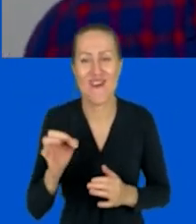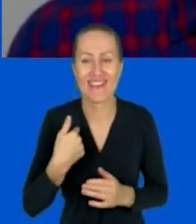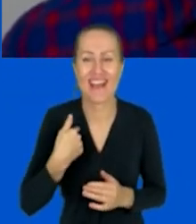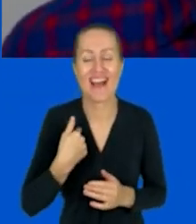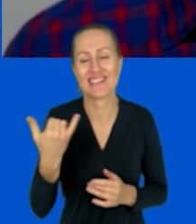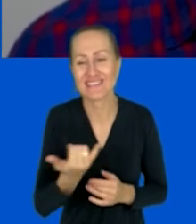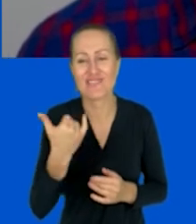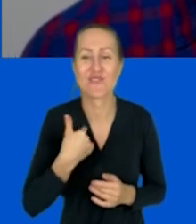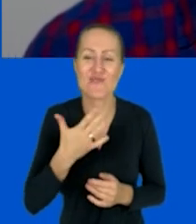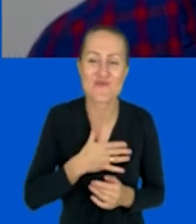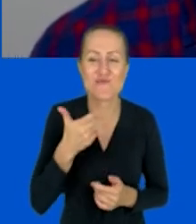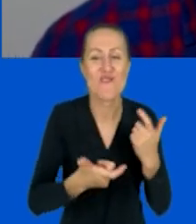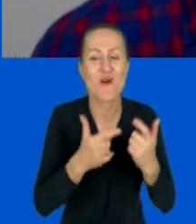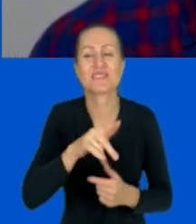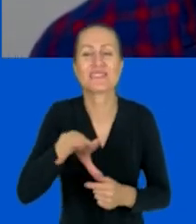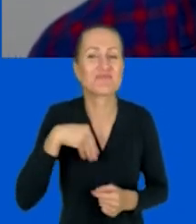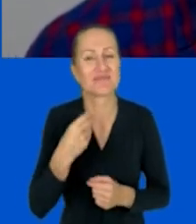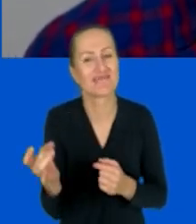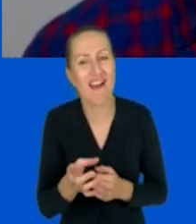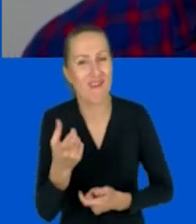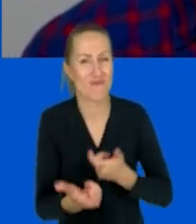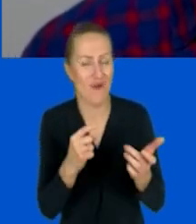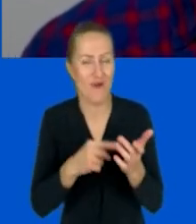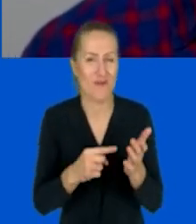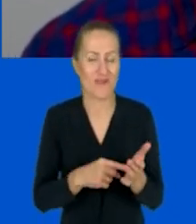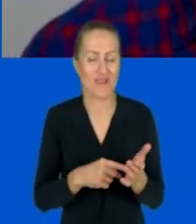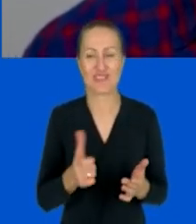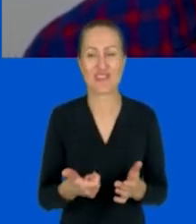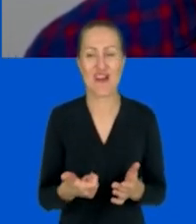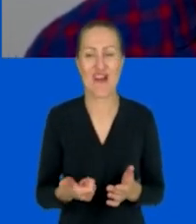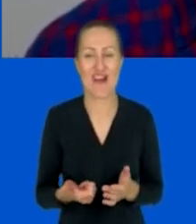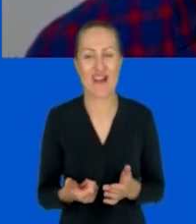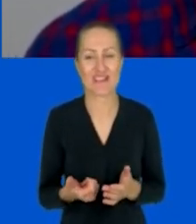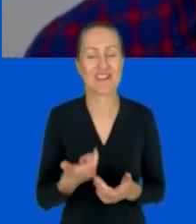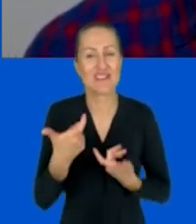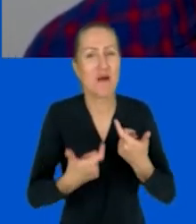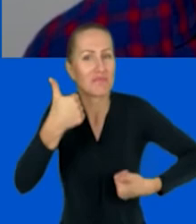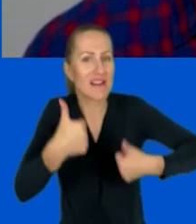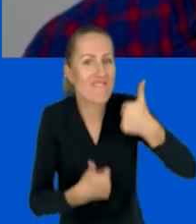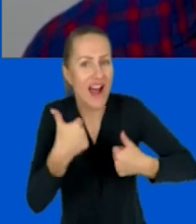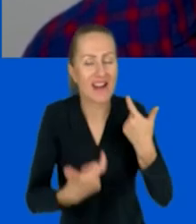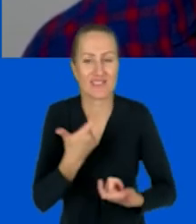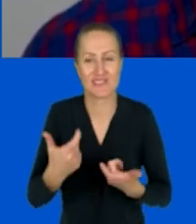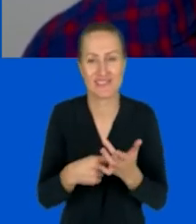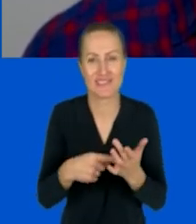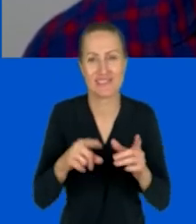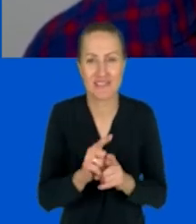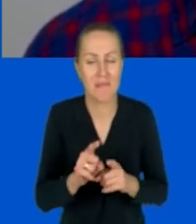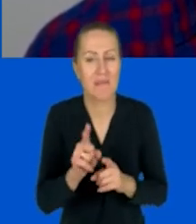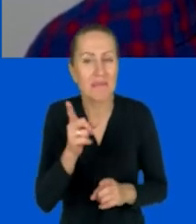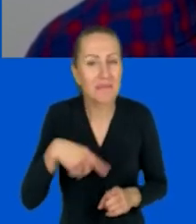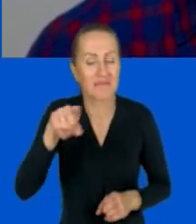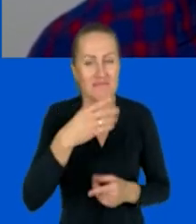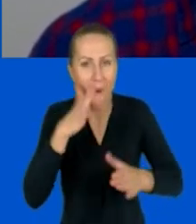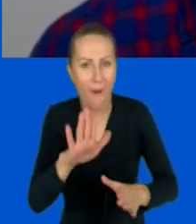rozwiązań, gdzie się gra, gdzie trzeba rywalizować i się